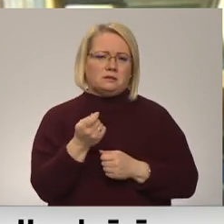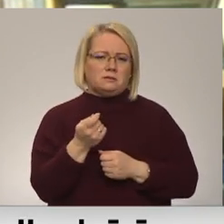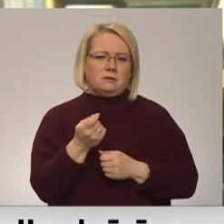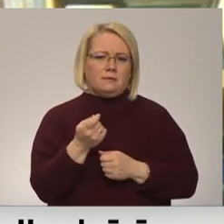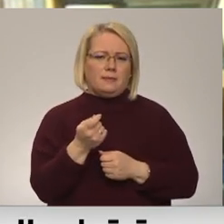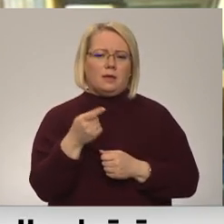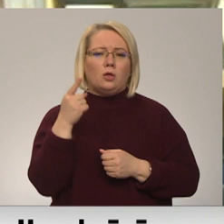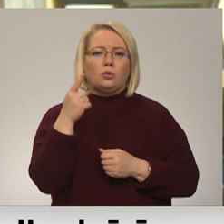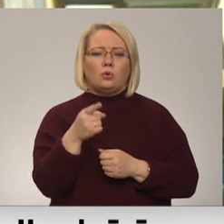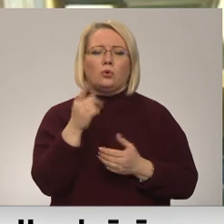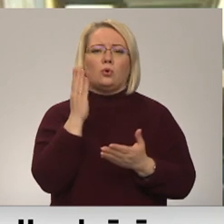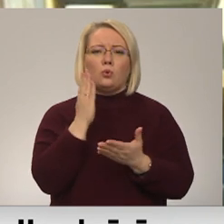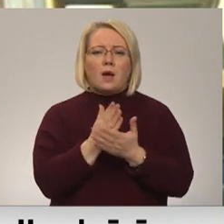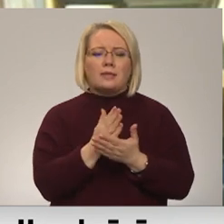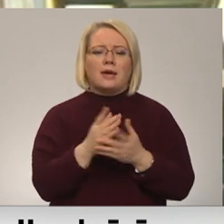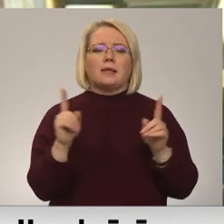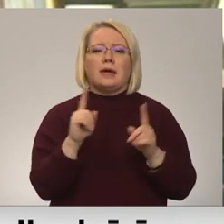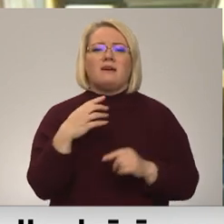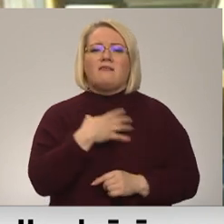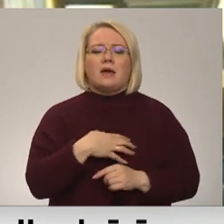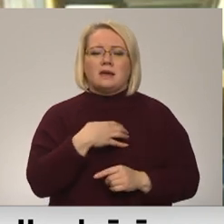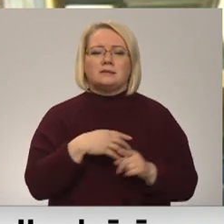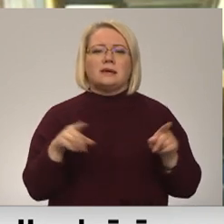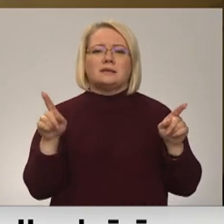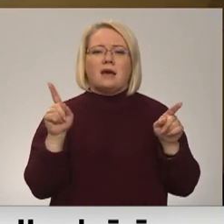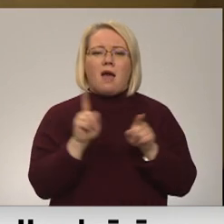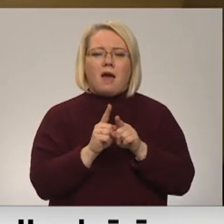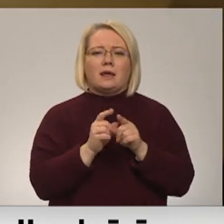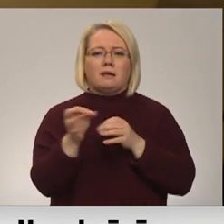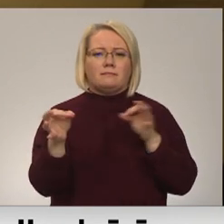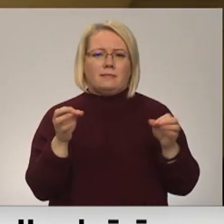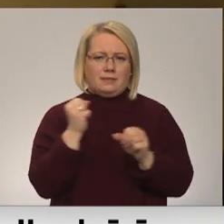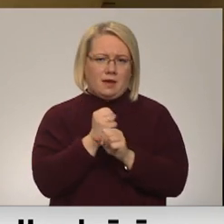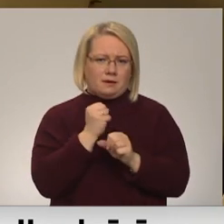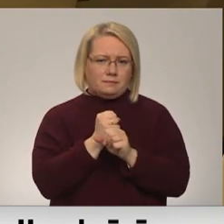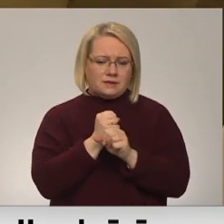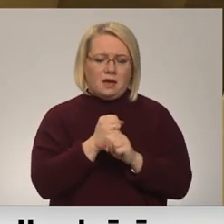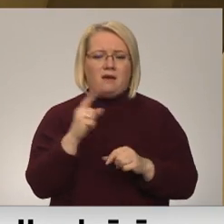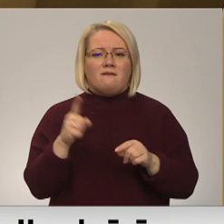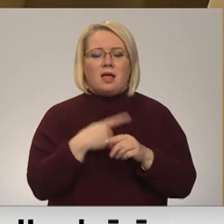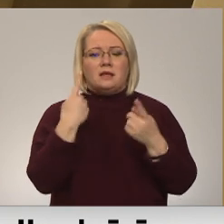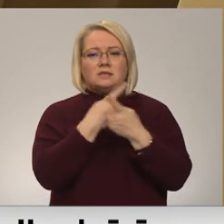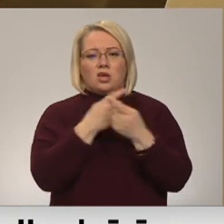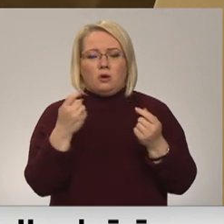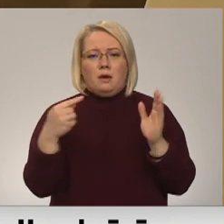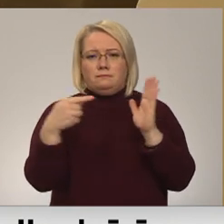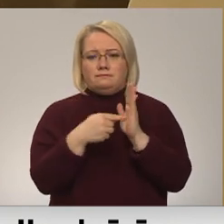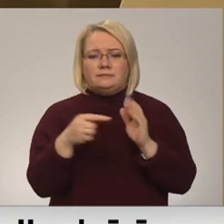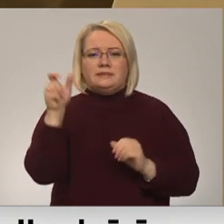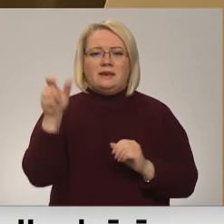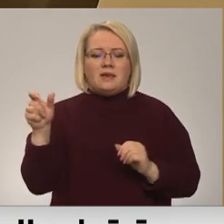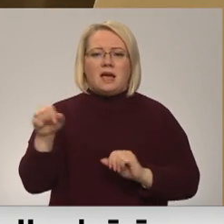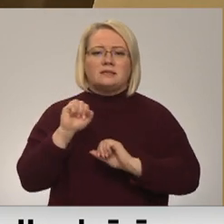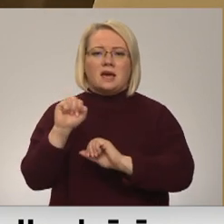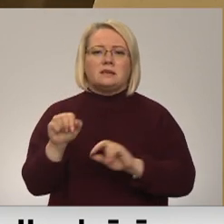Tur noteikti ir vajadzīgs arī lokāls darbs. Vēl ziņojumā akcentēta civilās aizsardzības komisiju